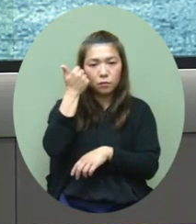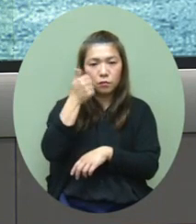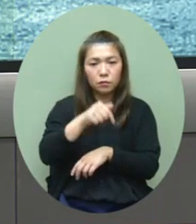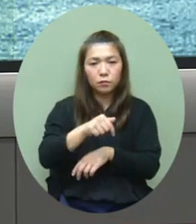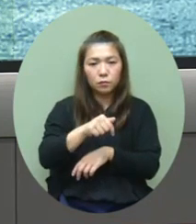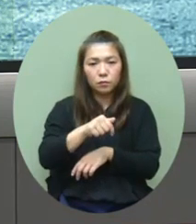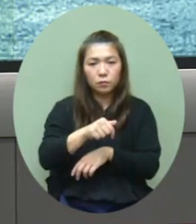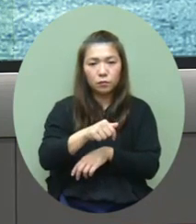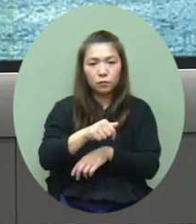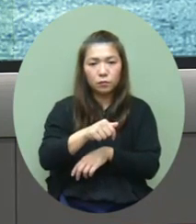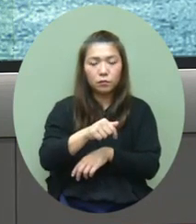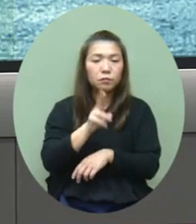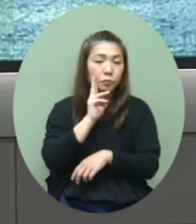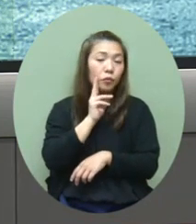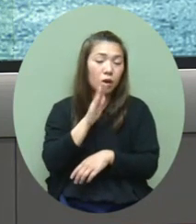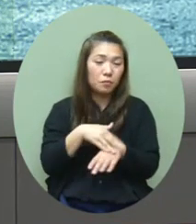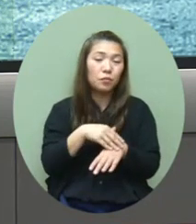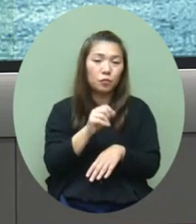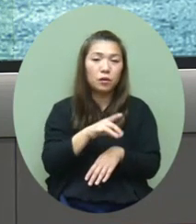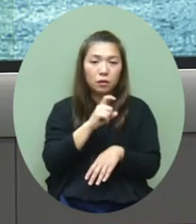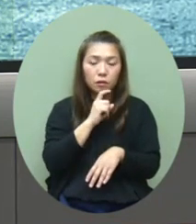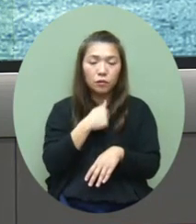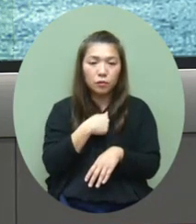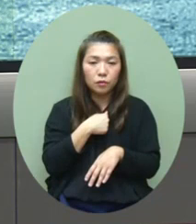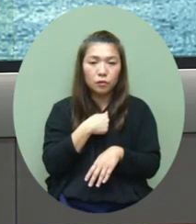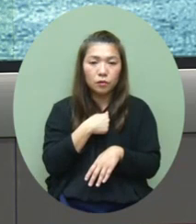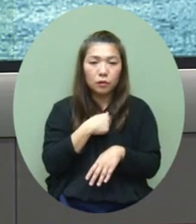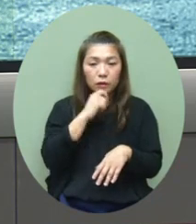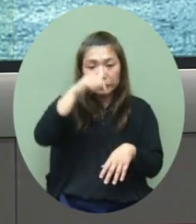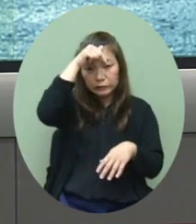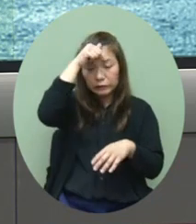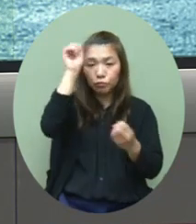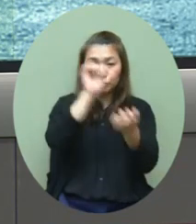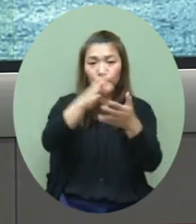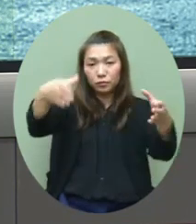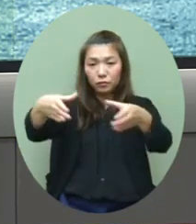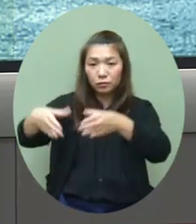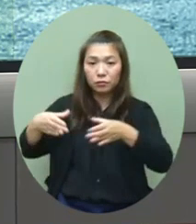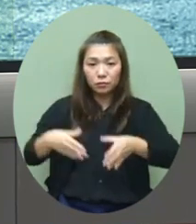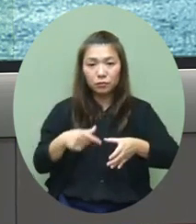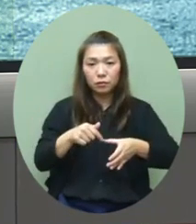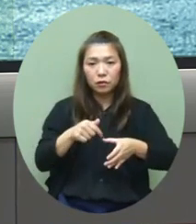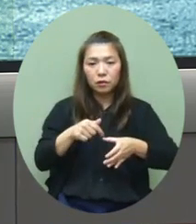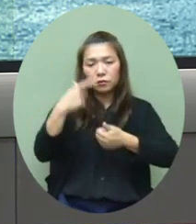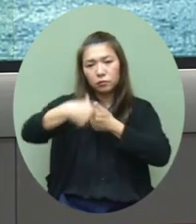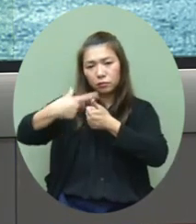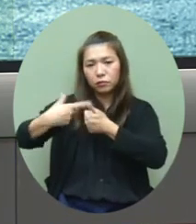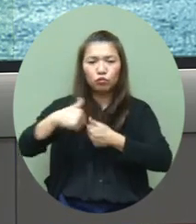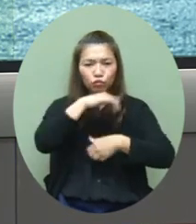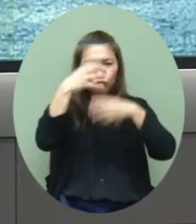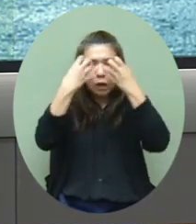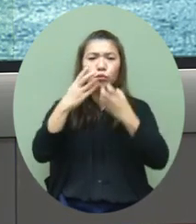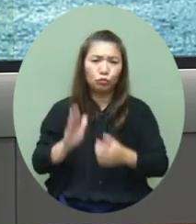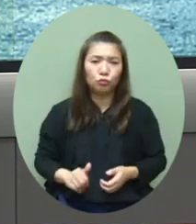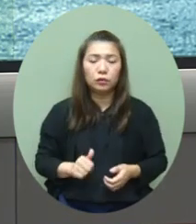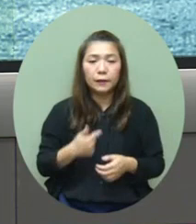著譬如剛剛說我們怎樣在醫院那些感染群組個案其實我們都很關注的所以